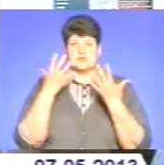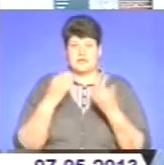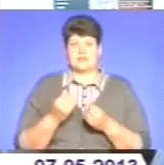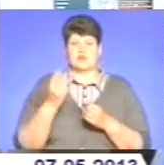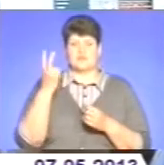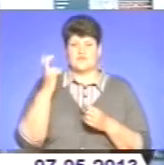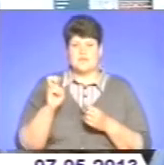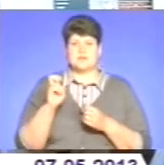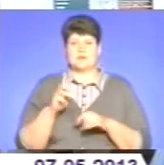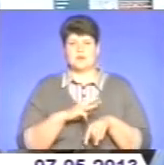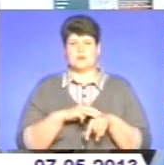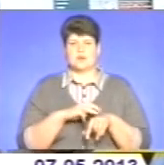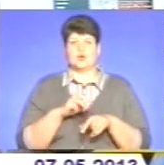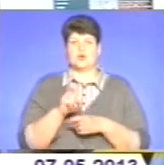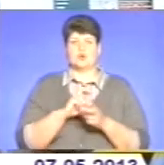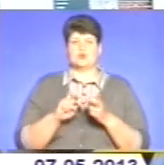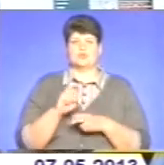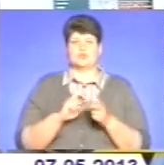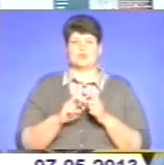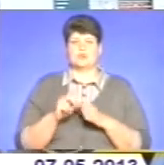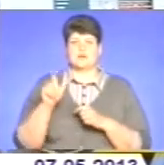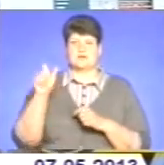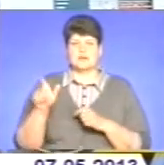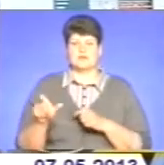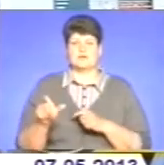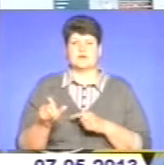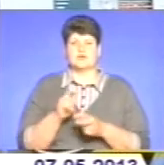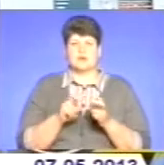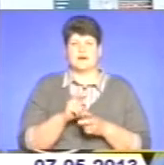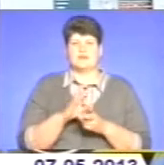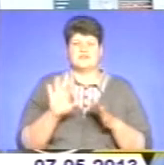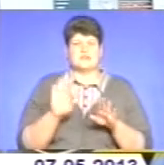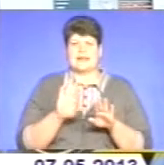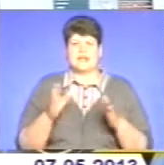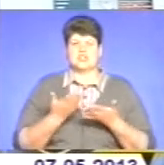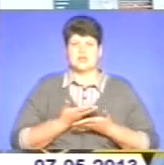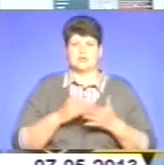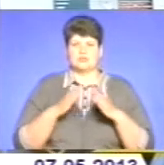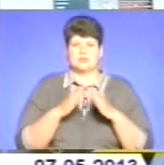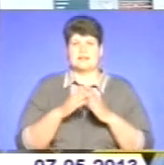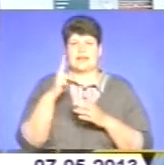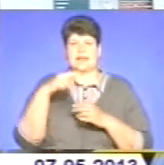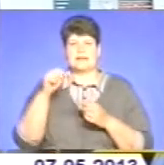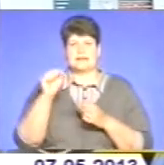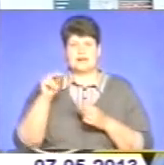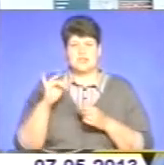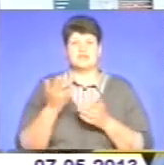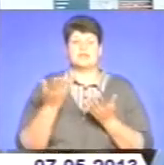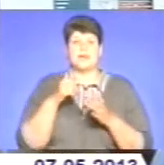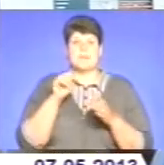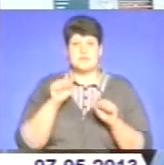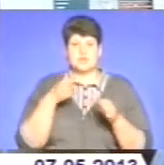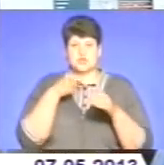тернопільських міліціонерів розшукували втікача. Було перевірено усі нежелі будинки, дашні кооперативи, інші місця, де міг зкуватися